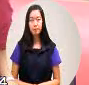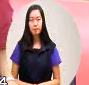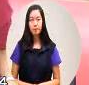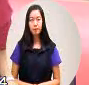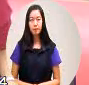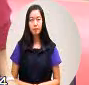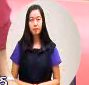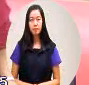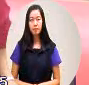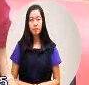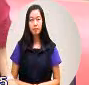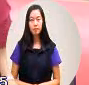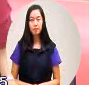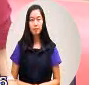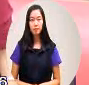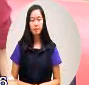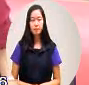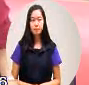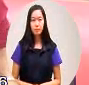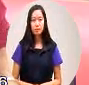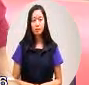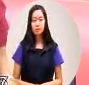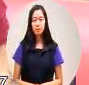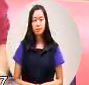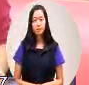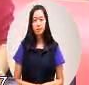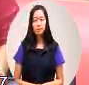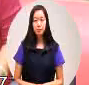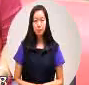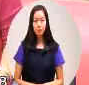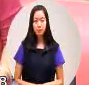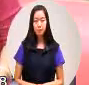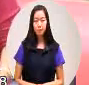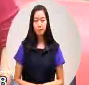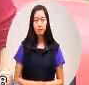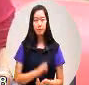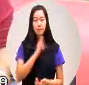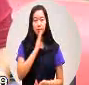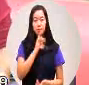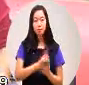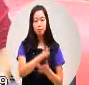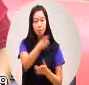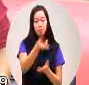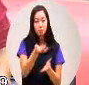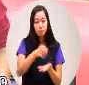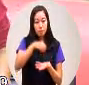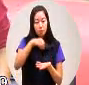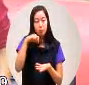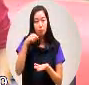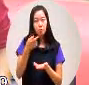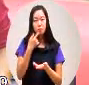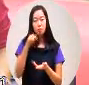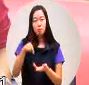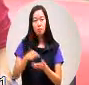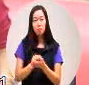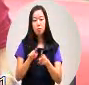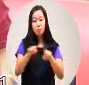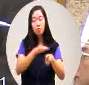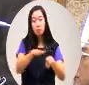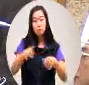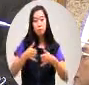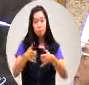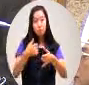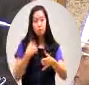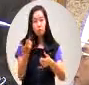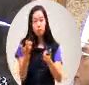嗯嗯嗯嗯是嗯嗯好是否宏言这段就说平面道路像